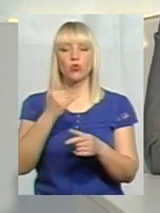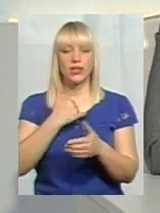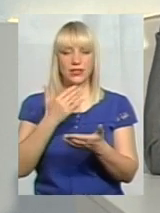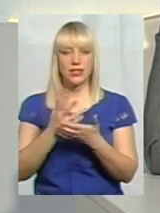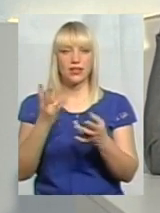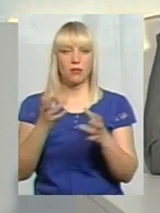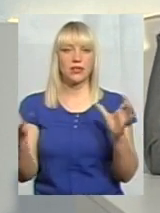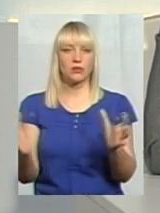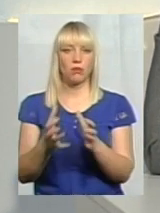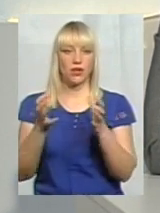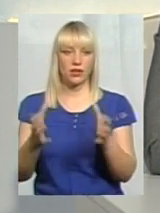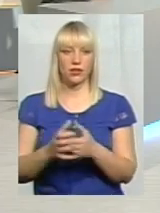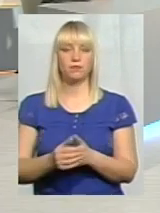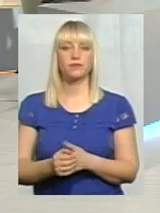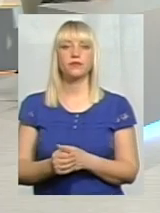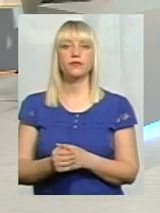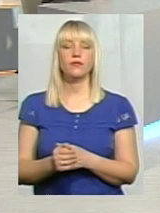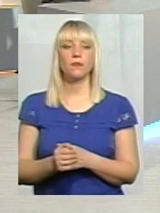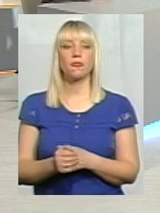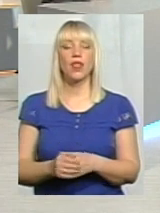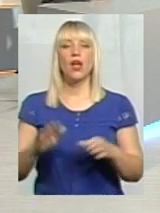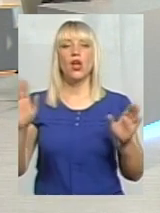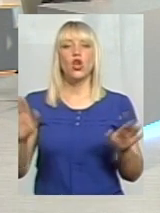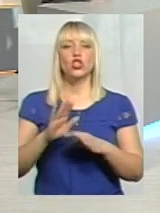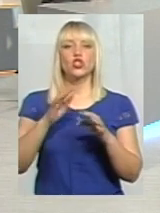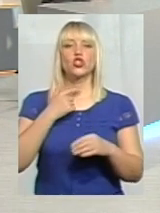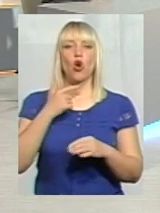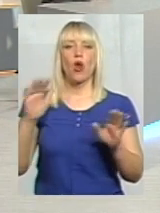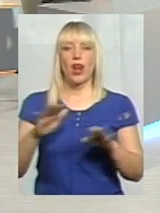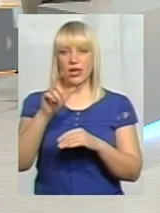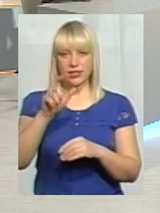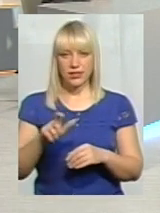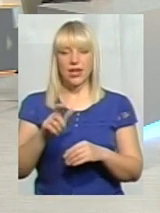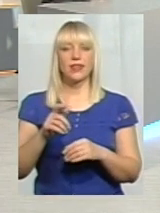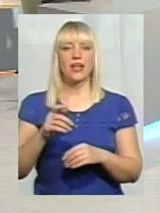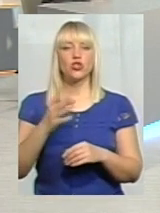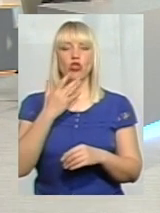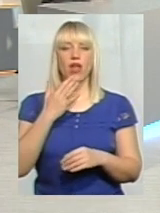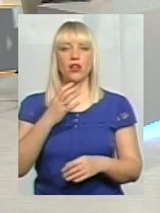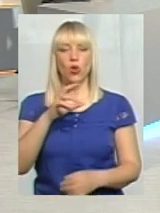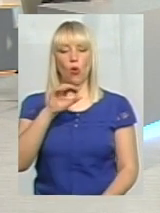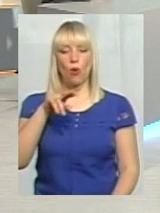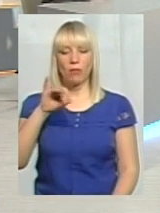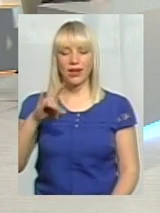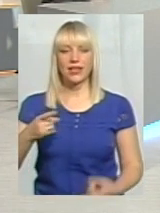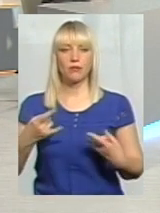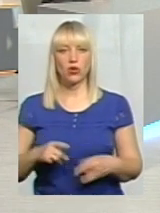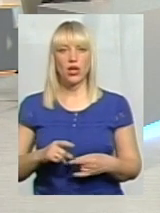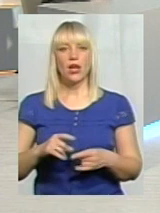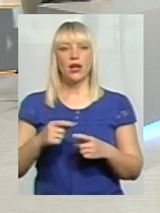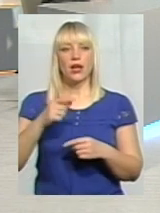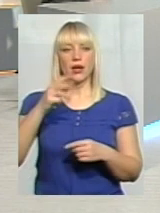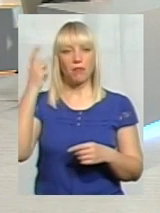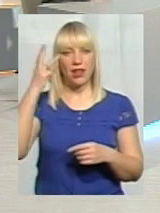зберегти. Солід з Національної опери, уроженець Хмельниччини Іван Березовський також поставив питання.